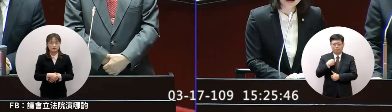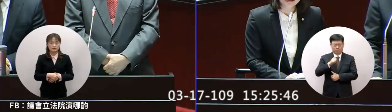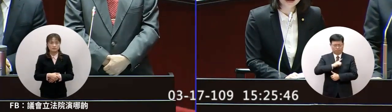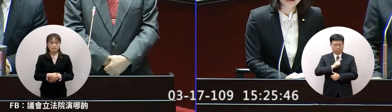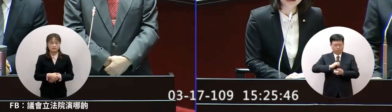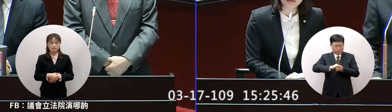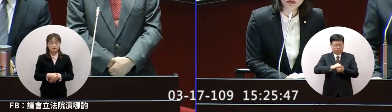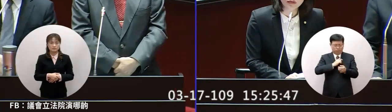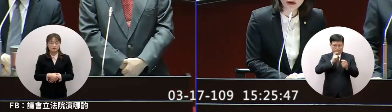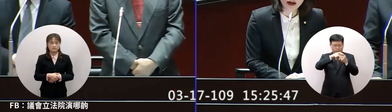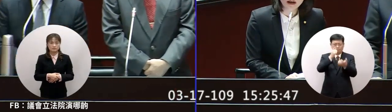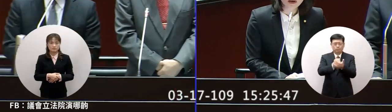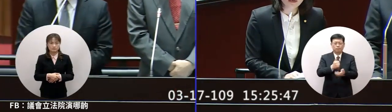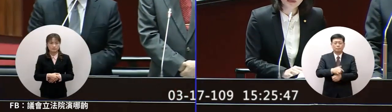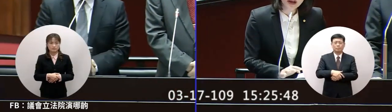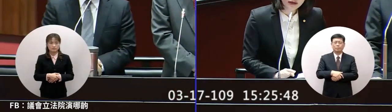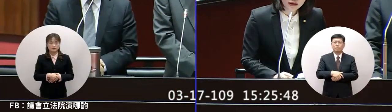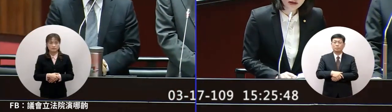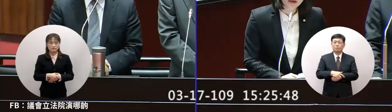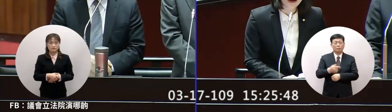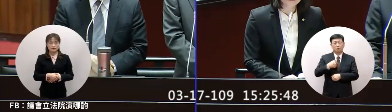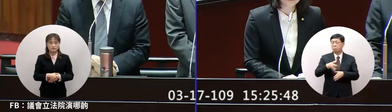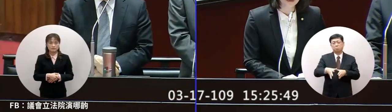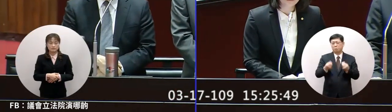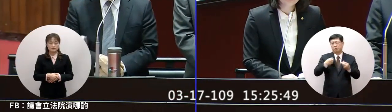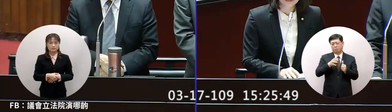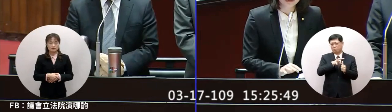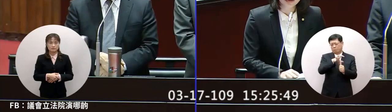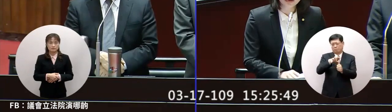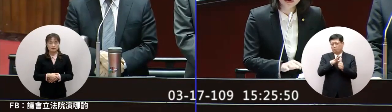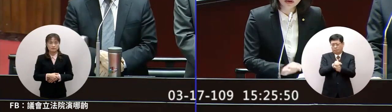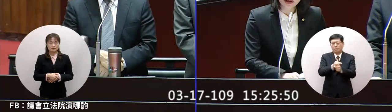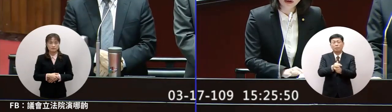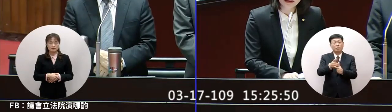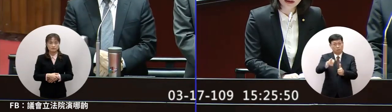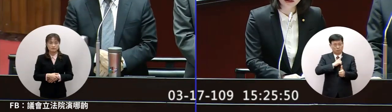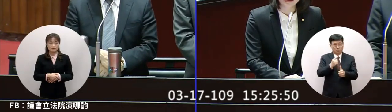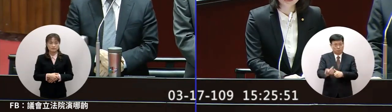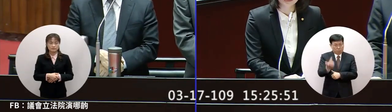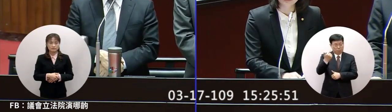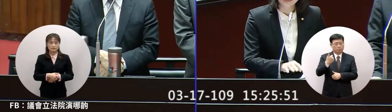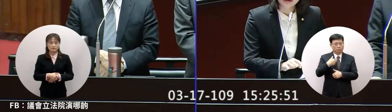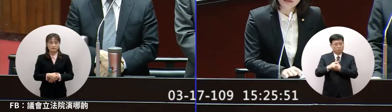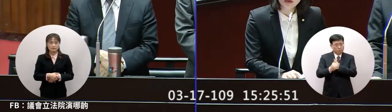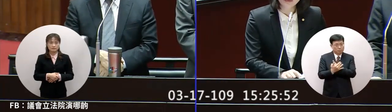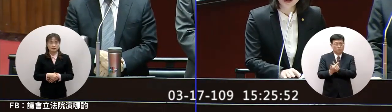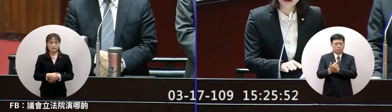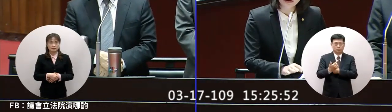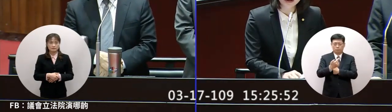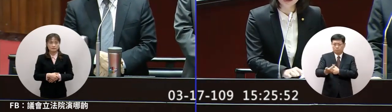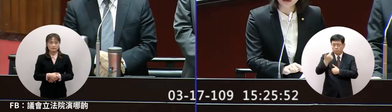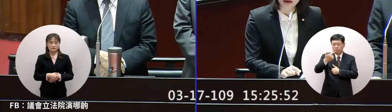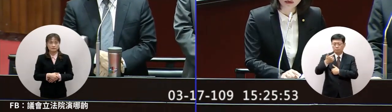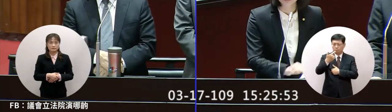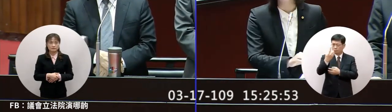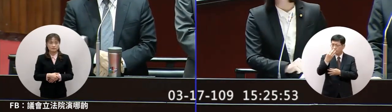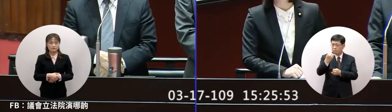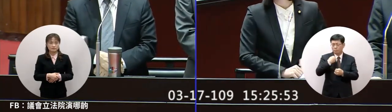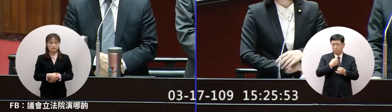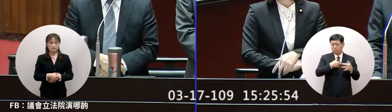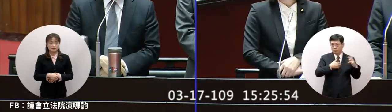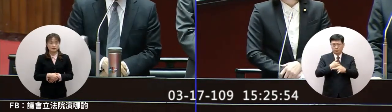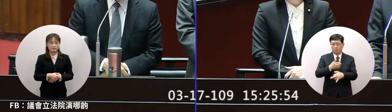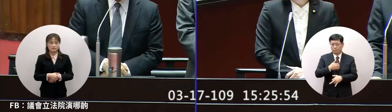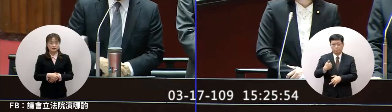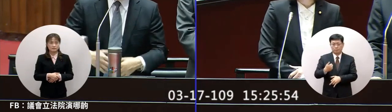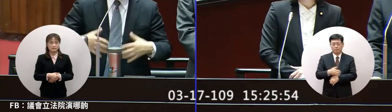達成這樣子的目標我們不要設框架那你說最快在什麼時候你目標要接回我們的